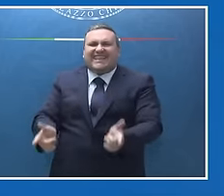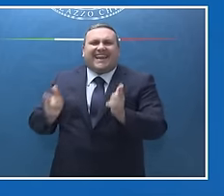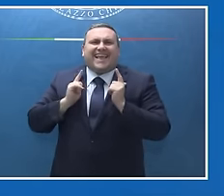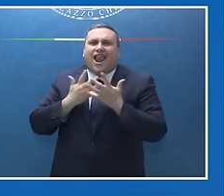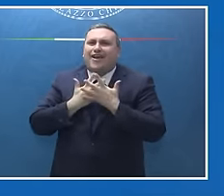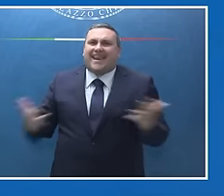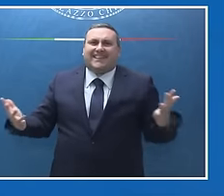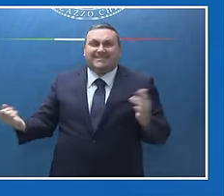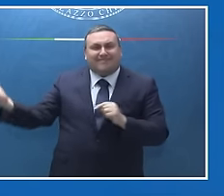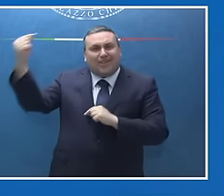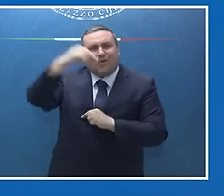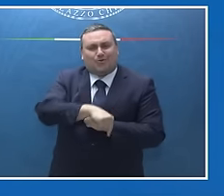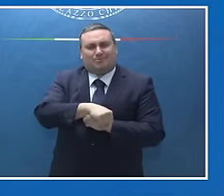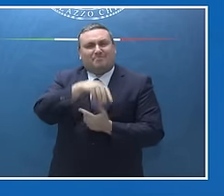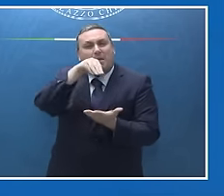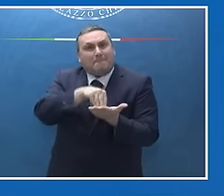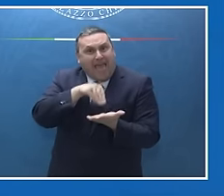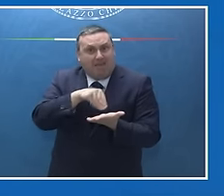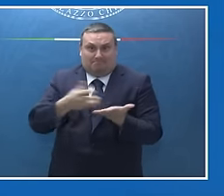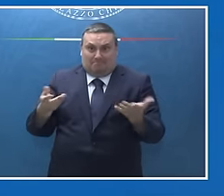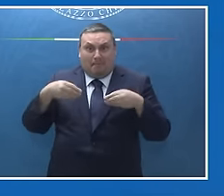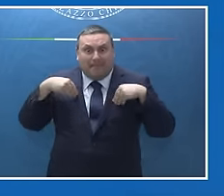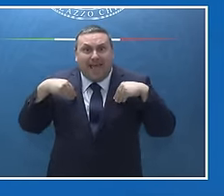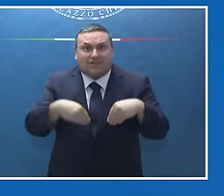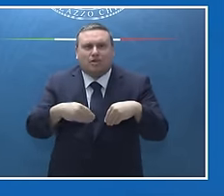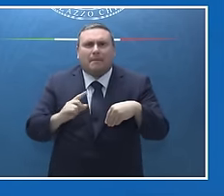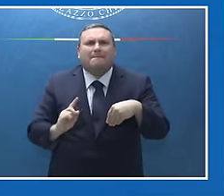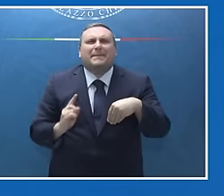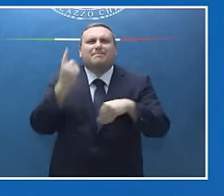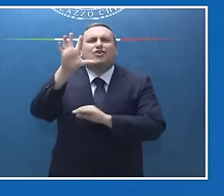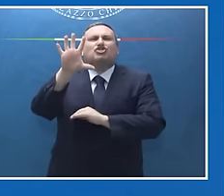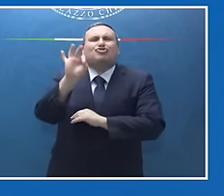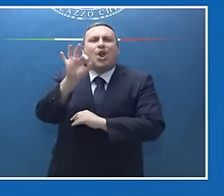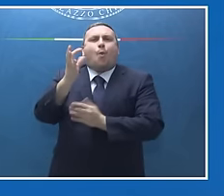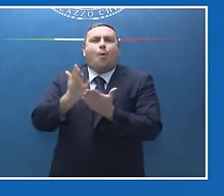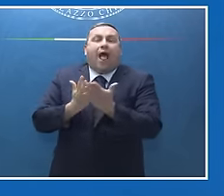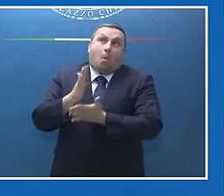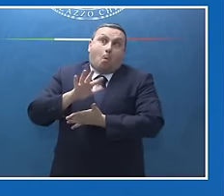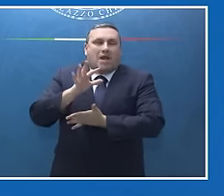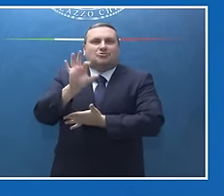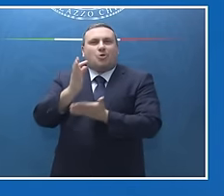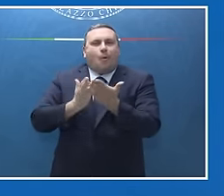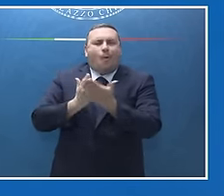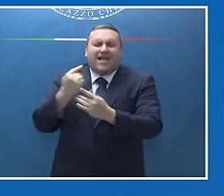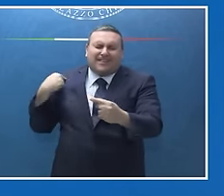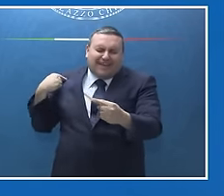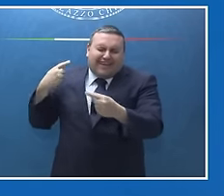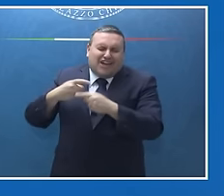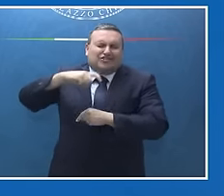ieri, non solo partecipando al Vertice, era la prima volta in quasi 50 anni di storia del G7